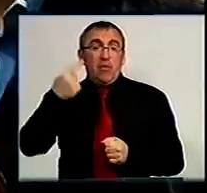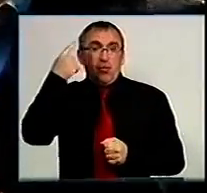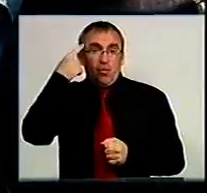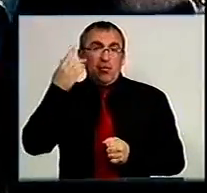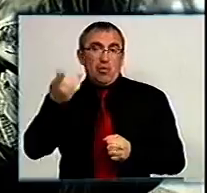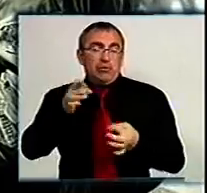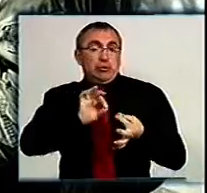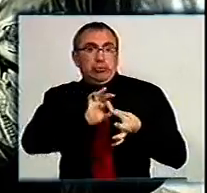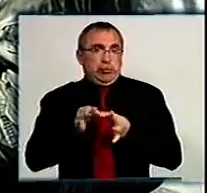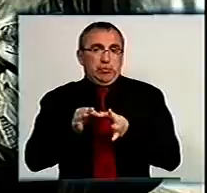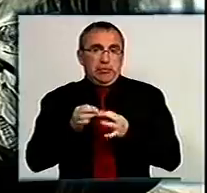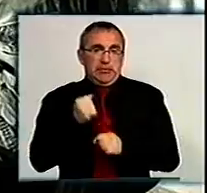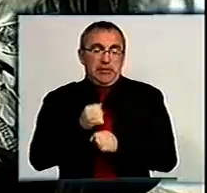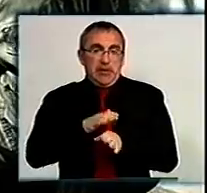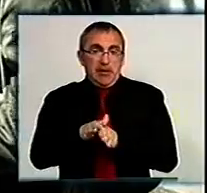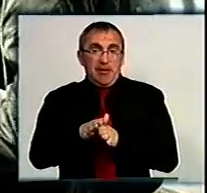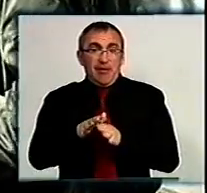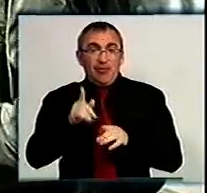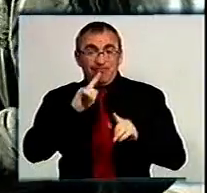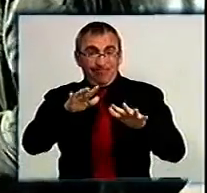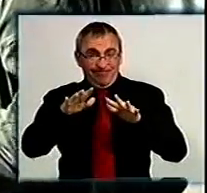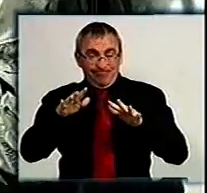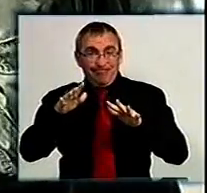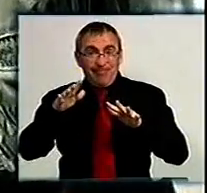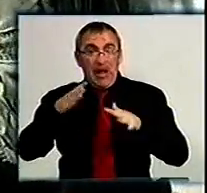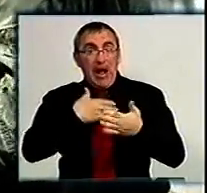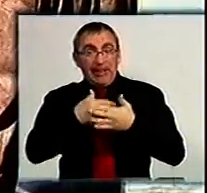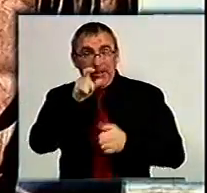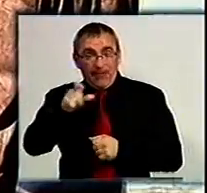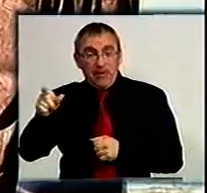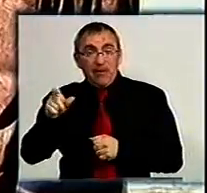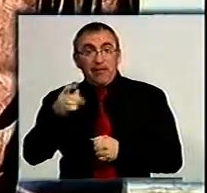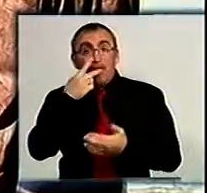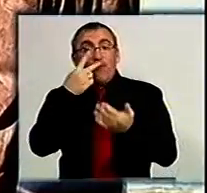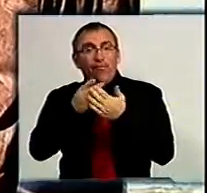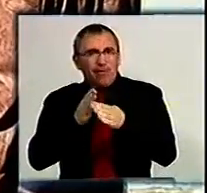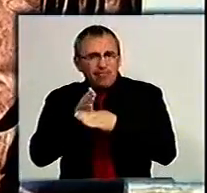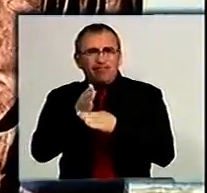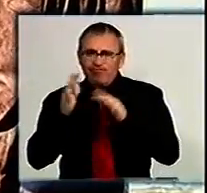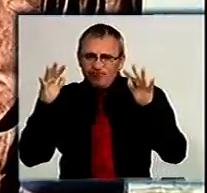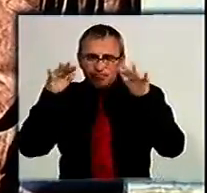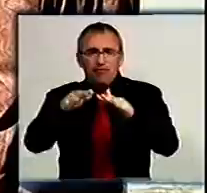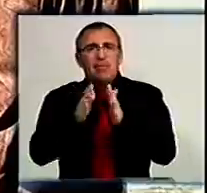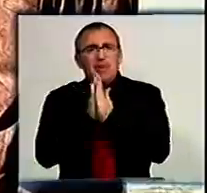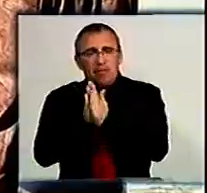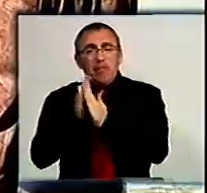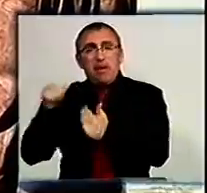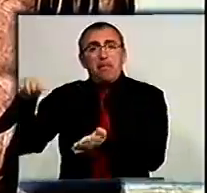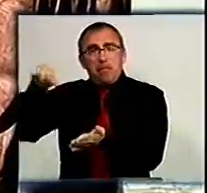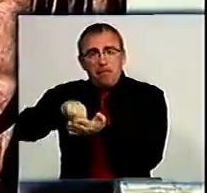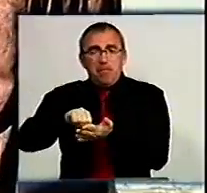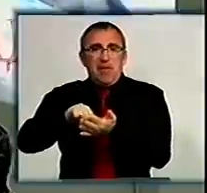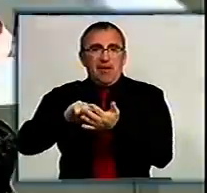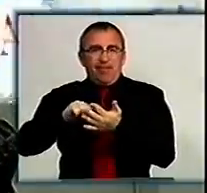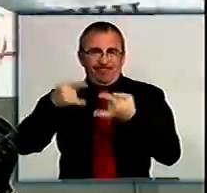затруднено для них зробити. Судові засідання учасників кредитного майдану активісти мають намір відвідувати усі разом. Запрошують також і представників